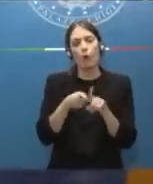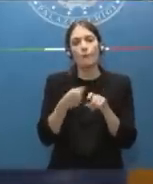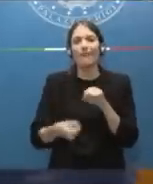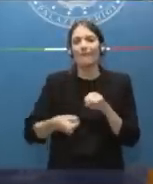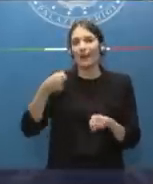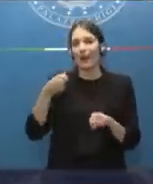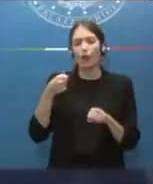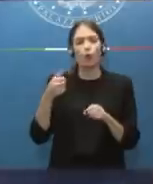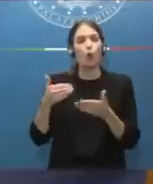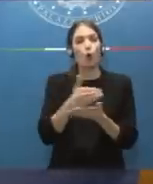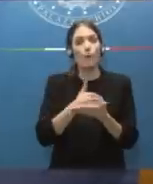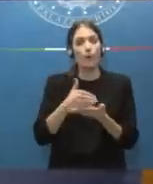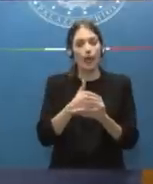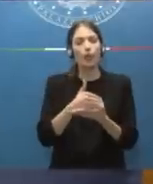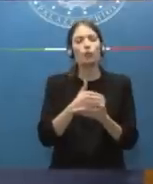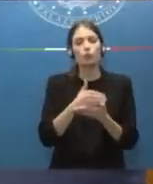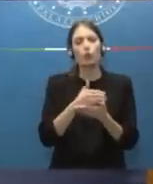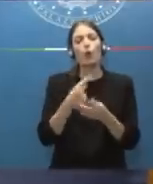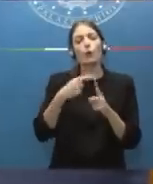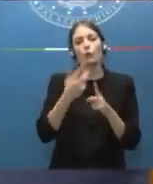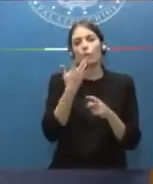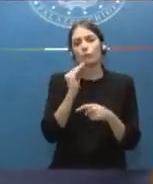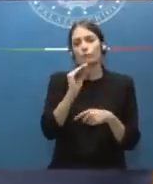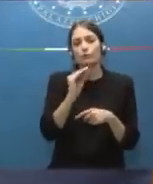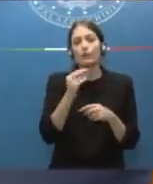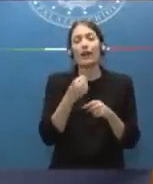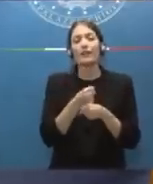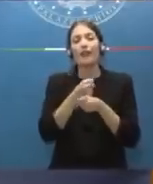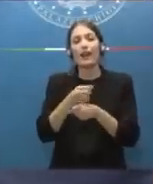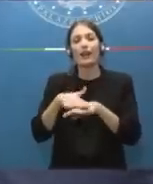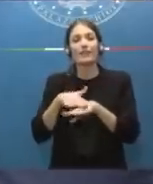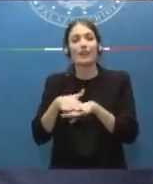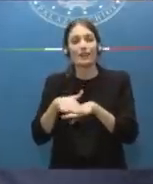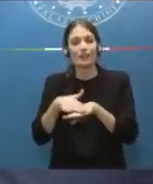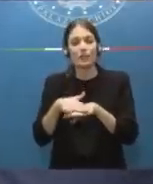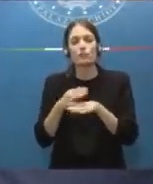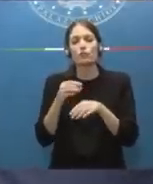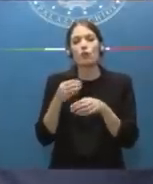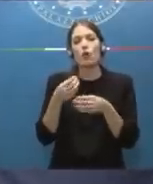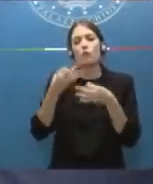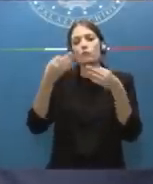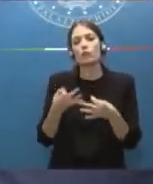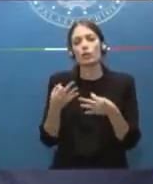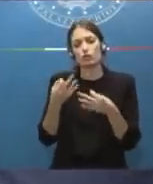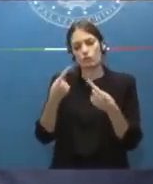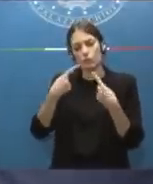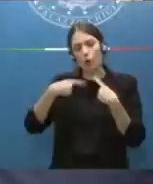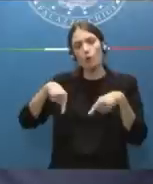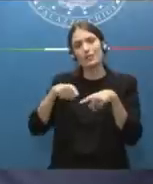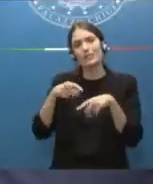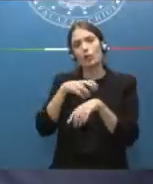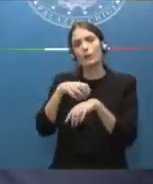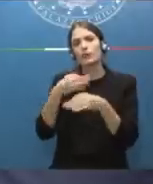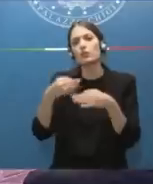totale alla situazione? Volevo chiedere anche riguardo alla Delega dei Servizi che cosa si era deciso in Consiglio dei Ministri su questo tema.